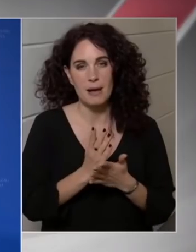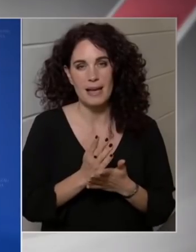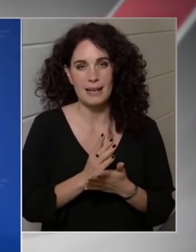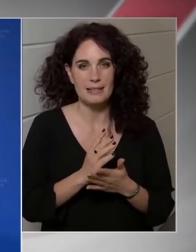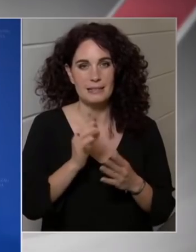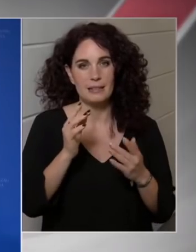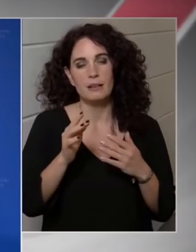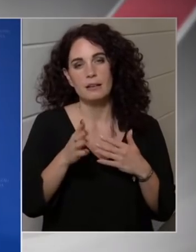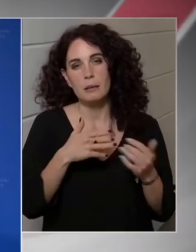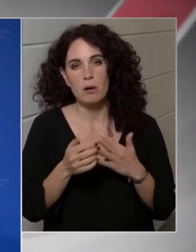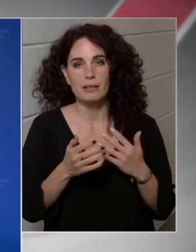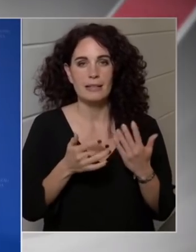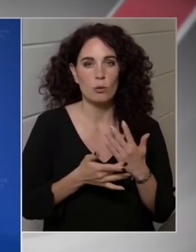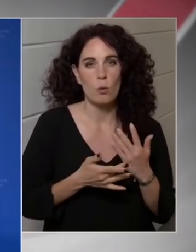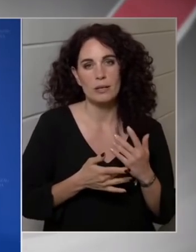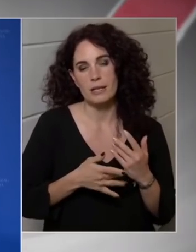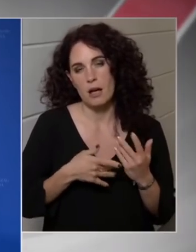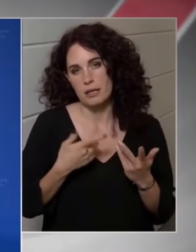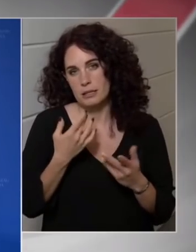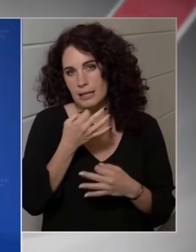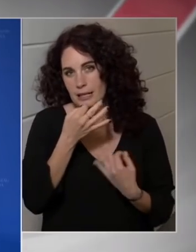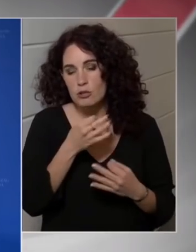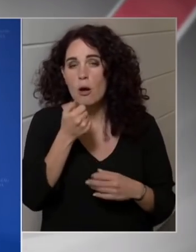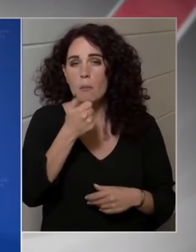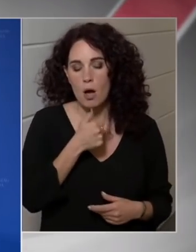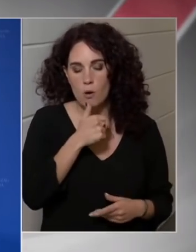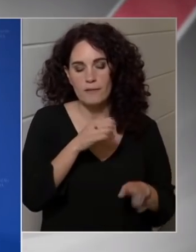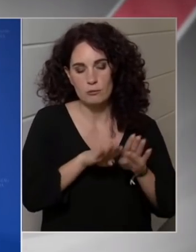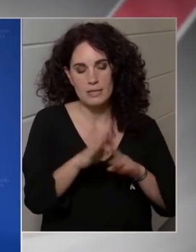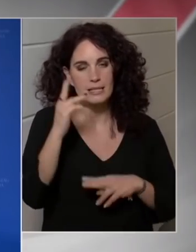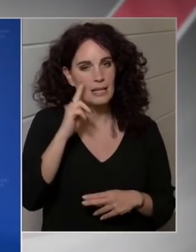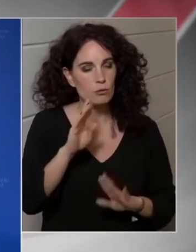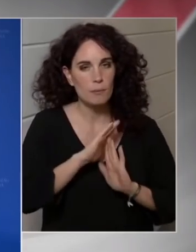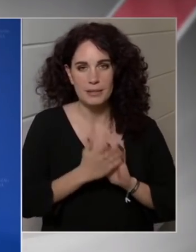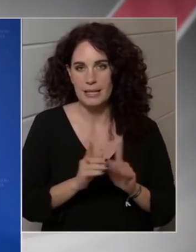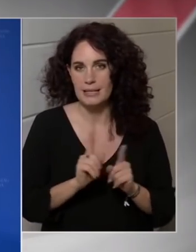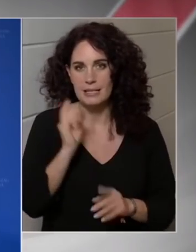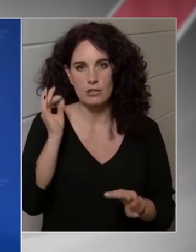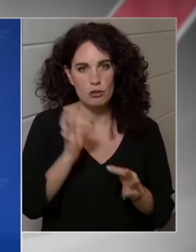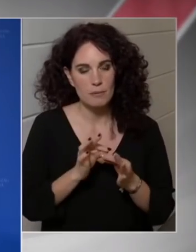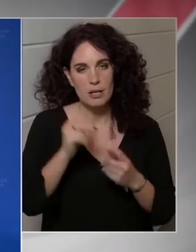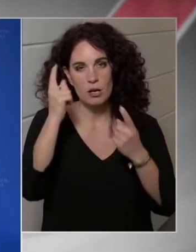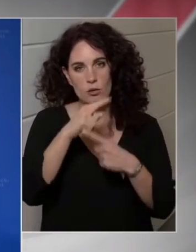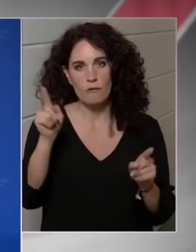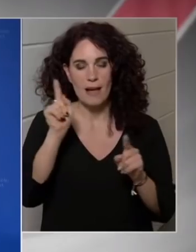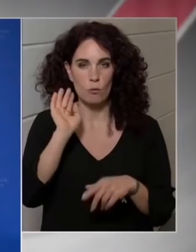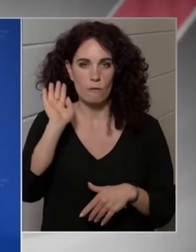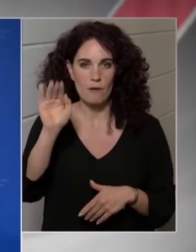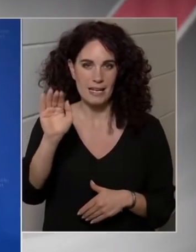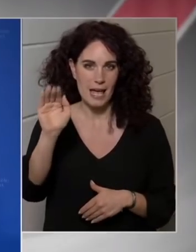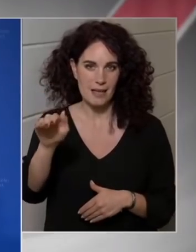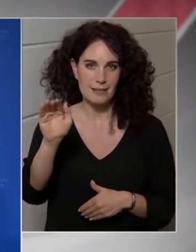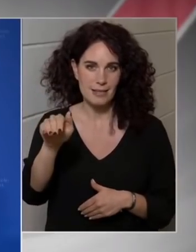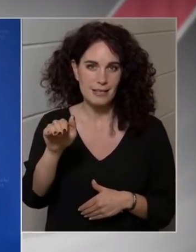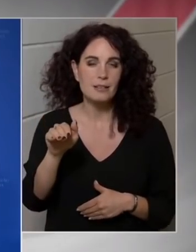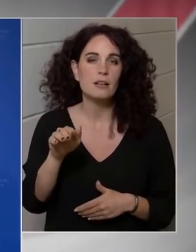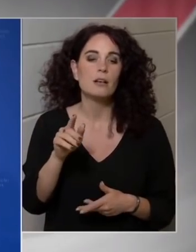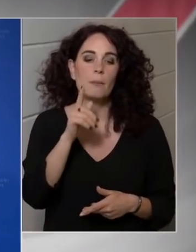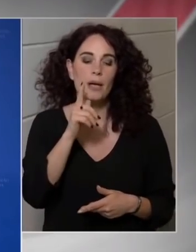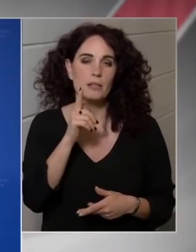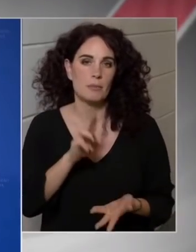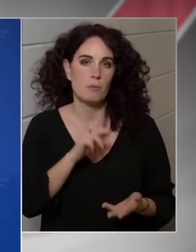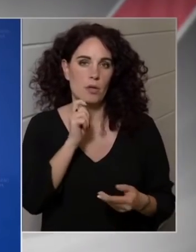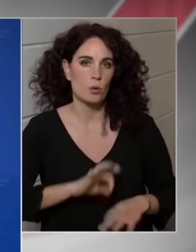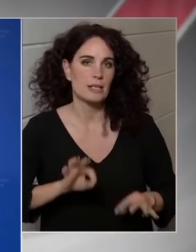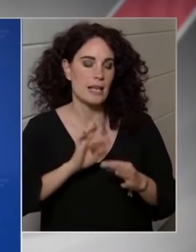pedig Palkovics miniszter úr, ők minden ilyen esetben a szlovákok felé jelzik azt, hogy mi az, amit Magyarország joggal vár el,